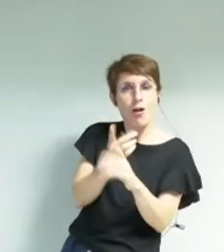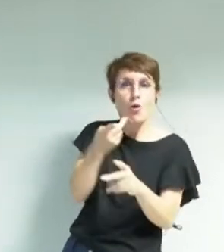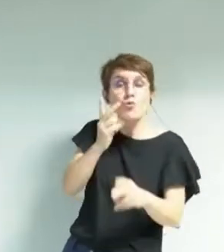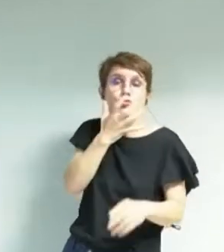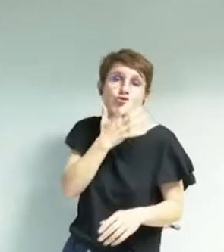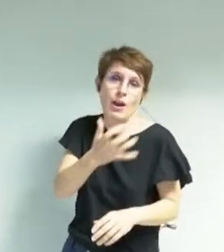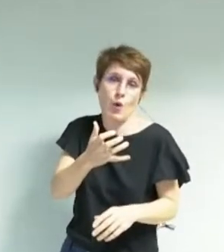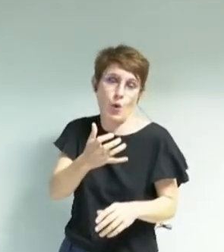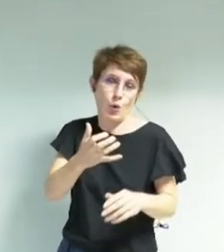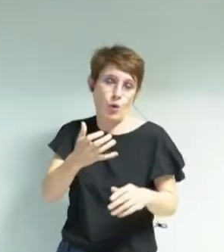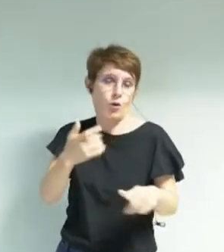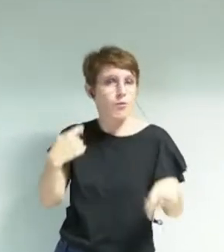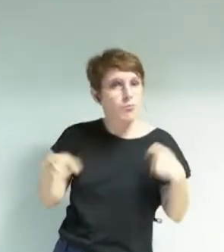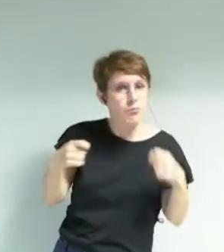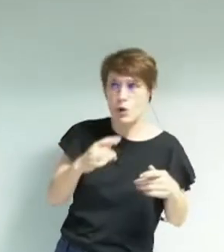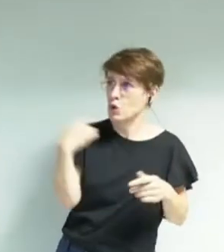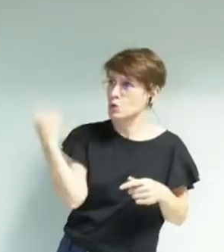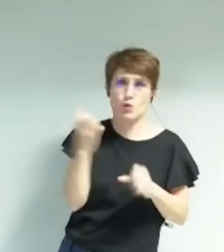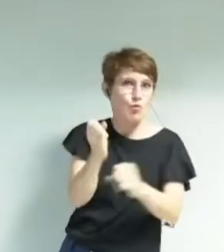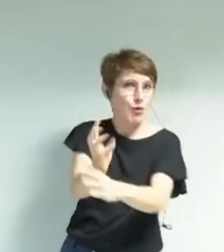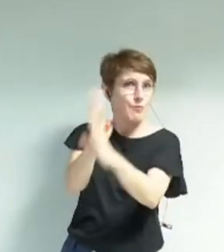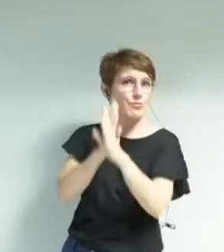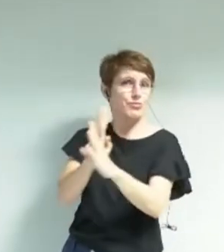plus ouvert à toutes et à tous.